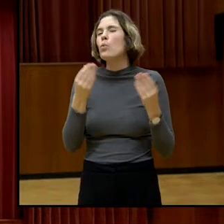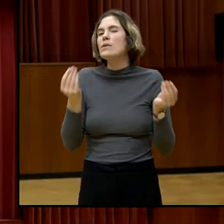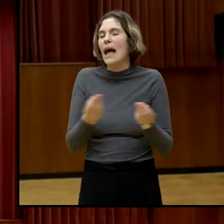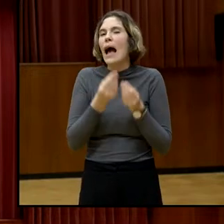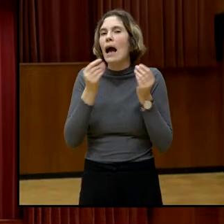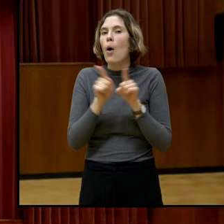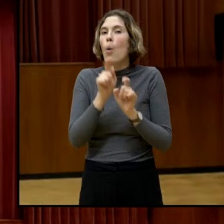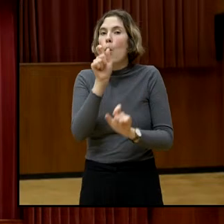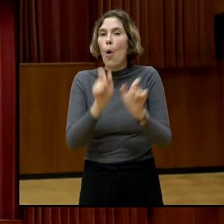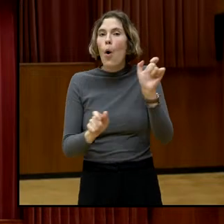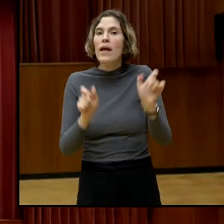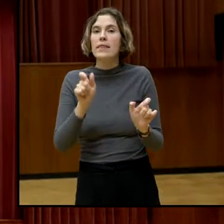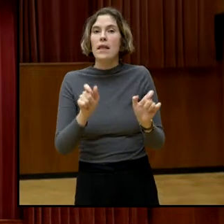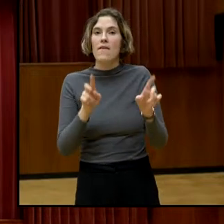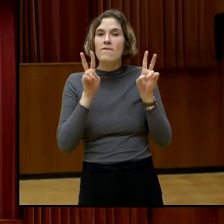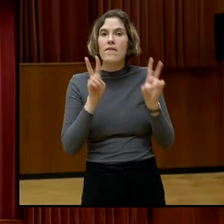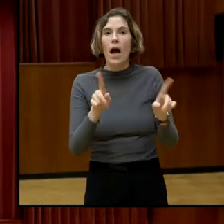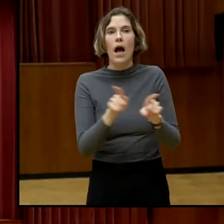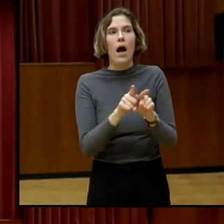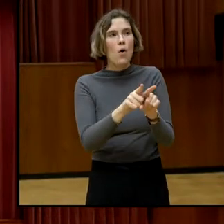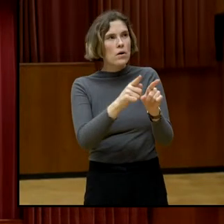spüren und